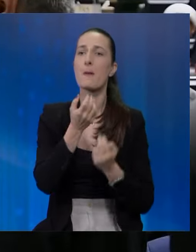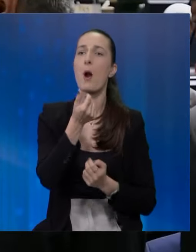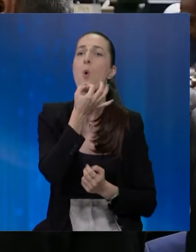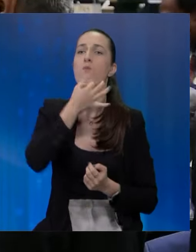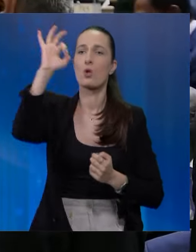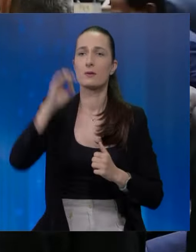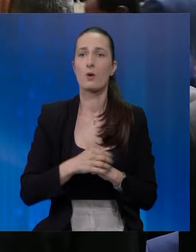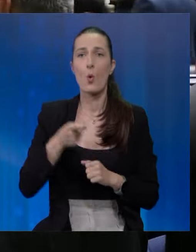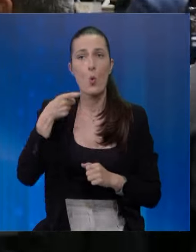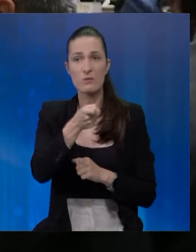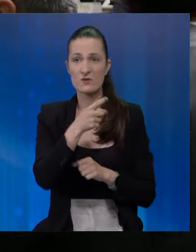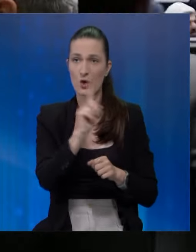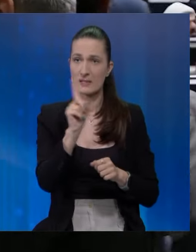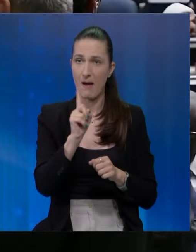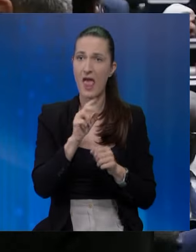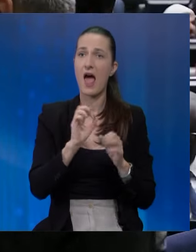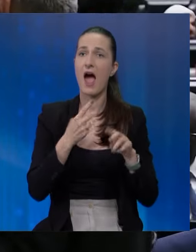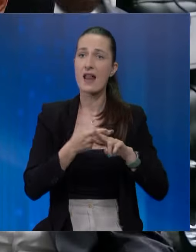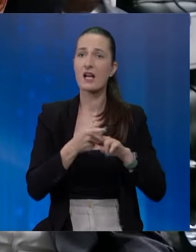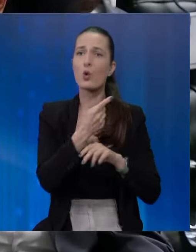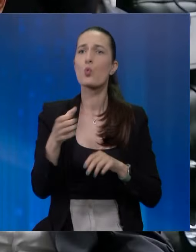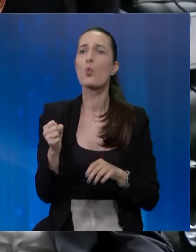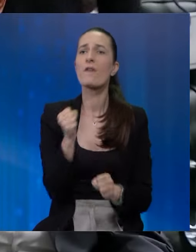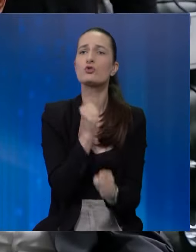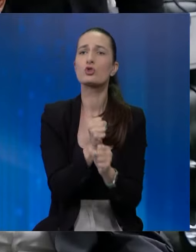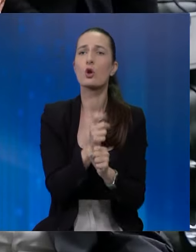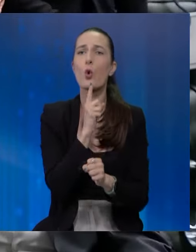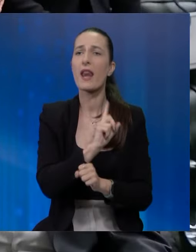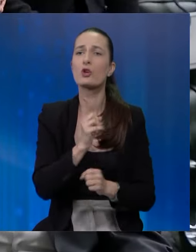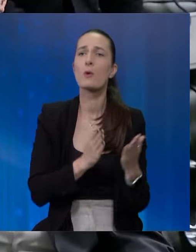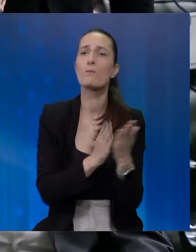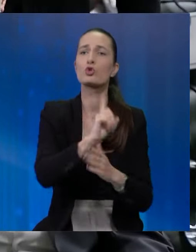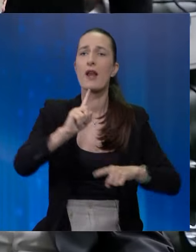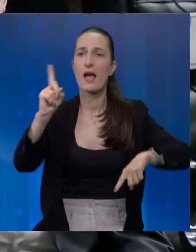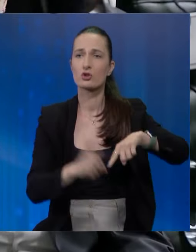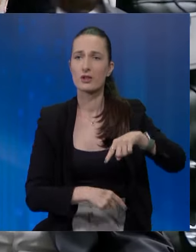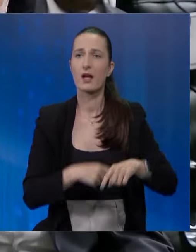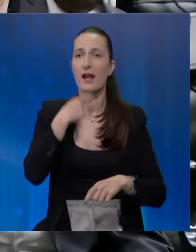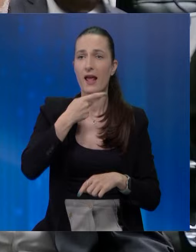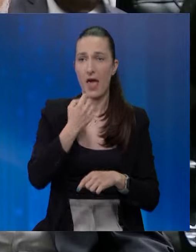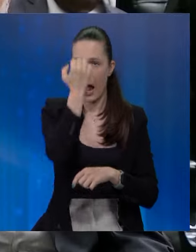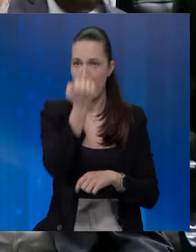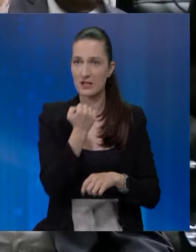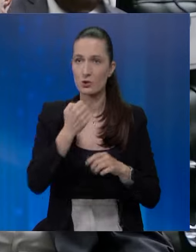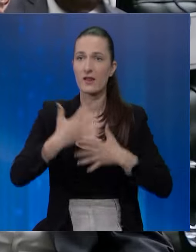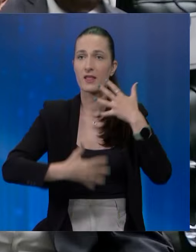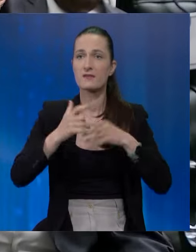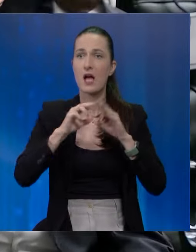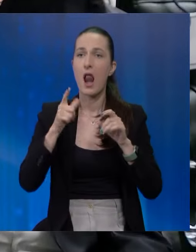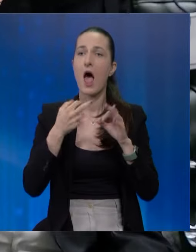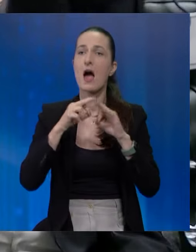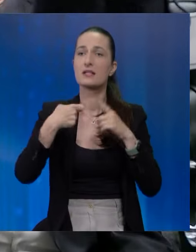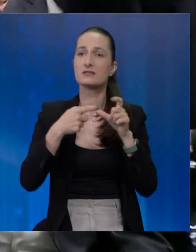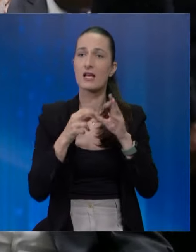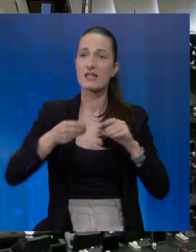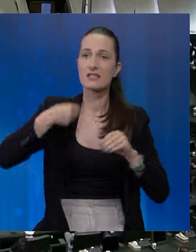mjestom. Ubijstvo Hanjeha je kukavički čin koji neće proći nekažnjeno, citirala je Hamasova TV Alaksa izjavu